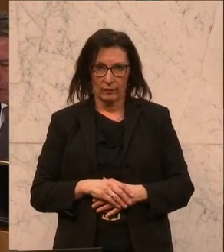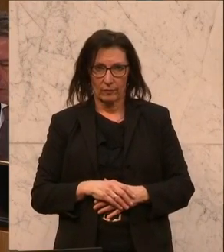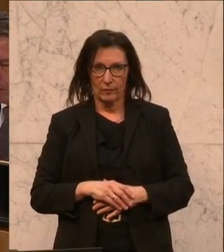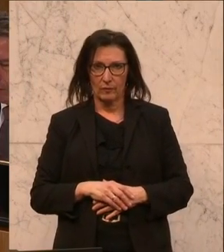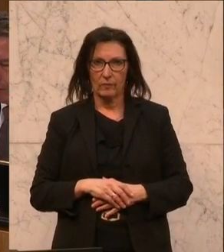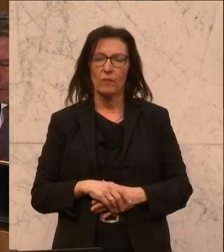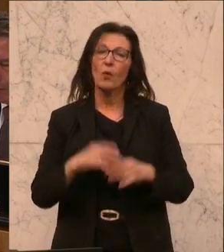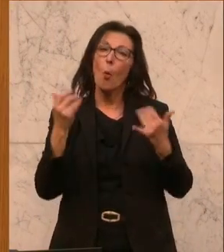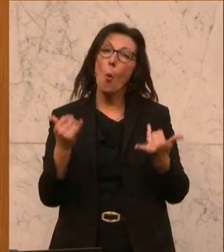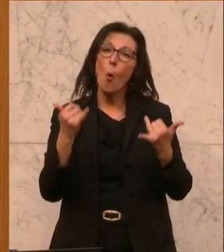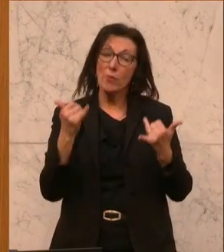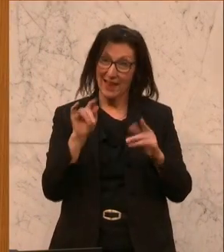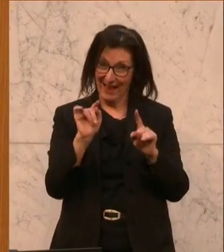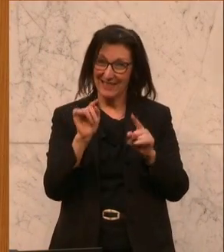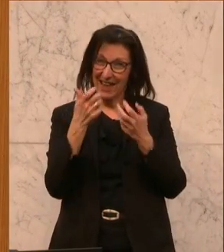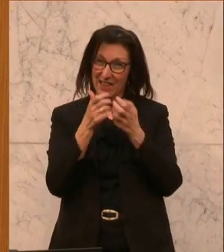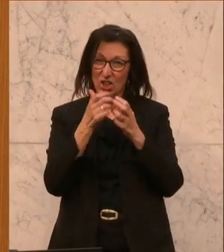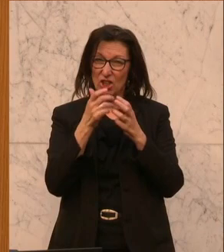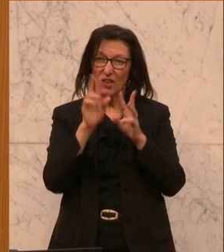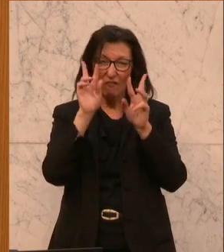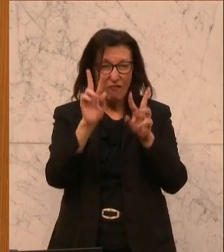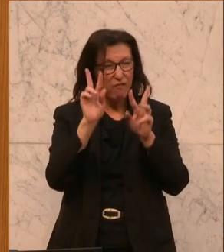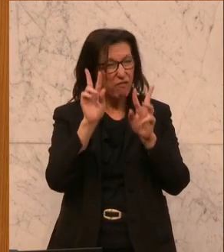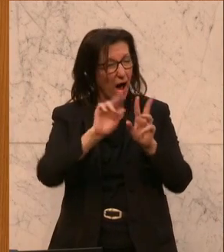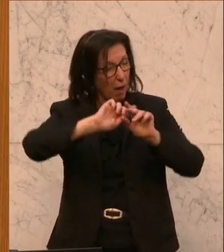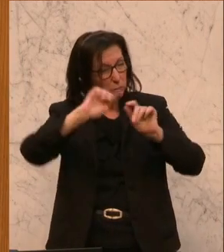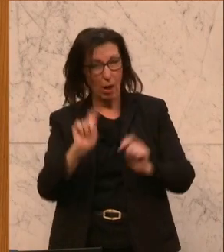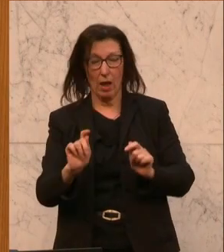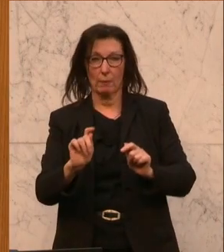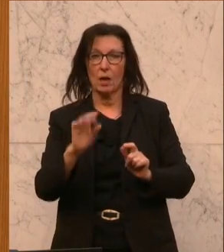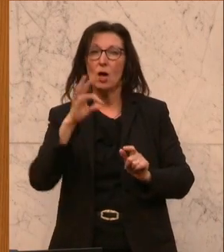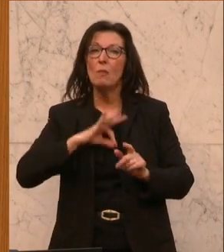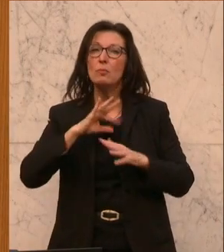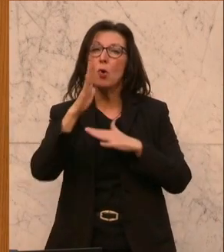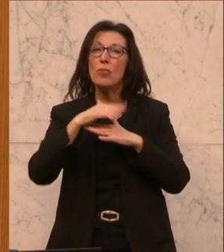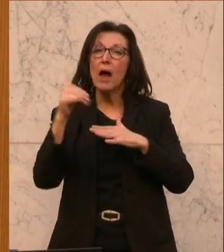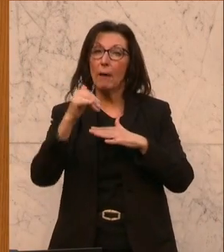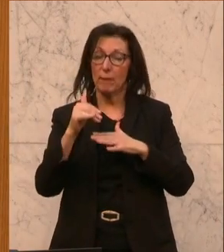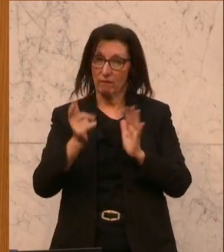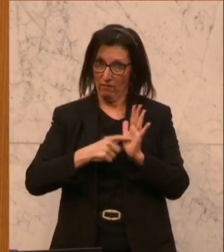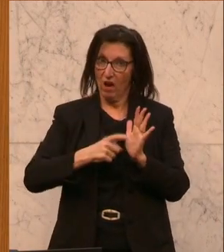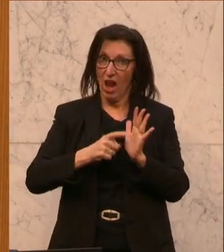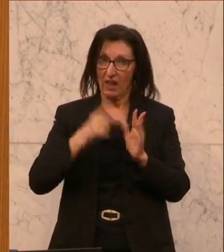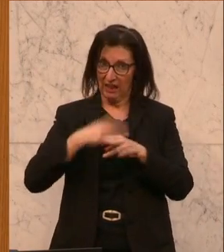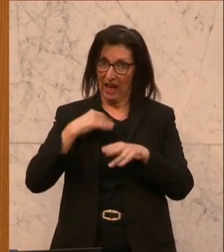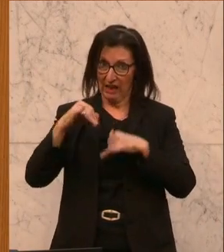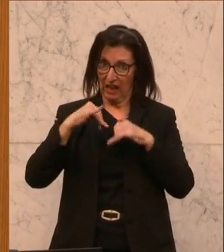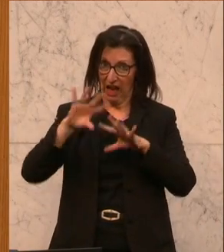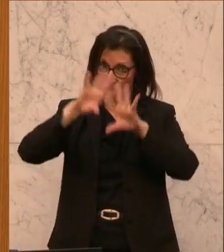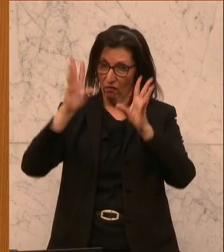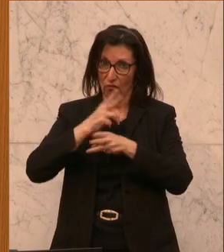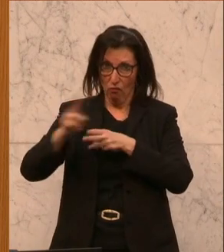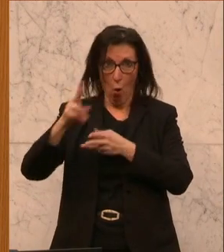Und jetzt kommt der Knaller in dieser ganzen Geschichte. Wenn wir hier die Psychotherapie als Leistung der Kasse fordern, dann ist das nicht irgendwie eine